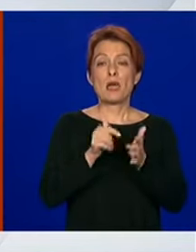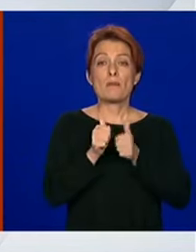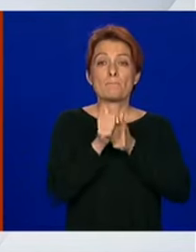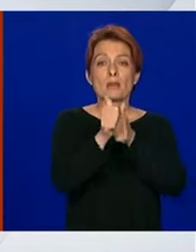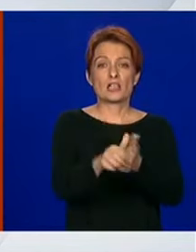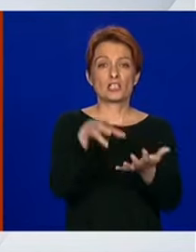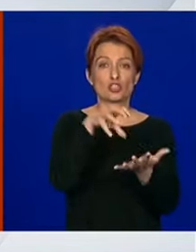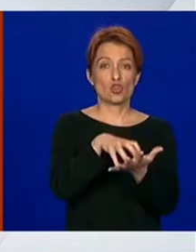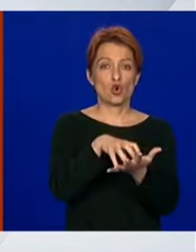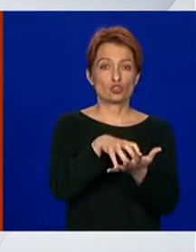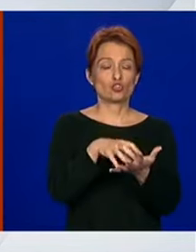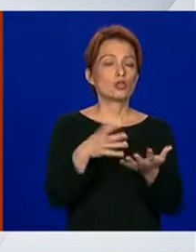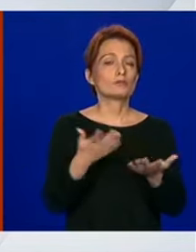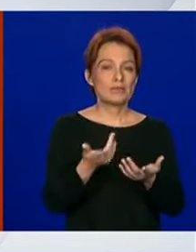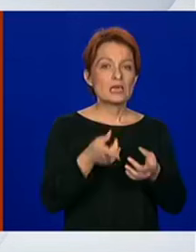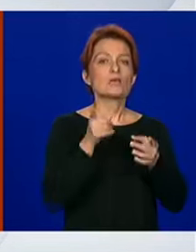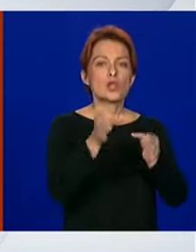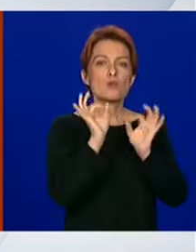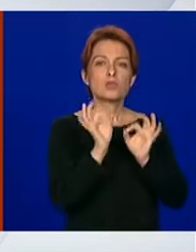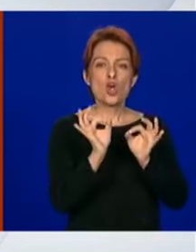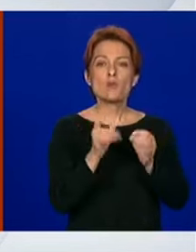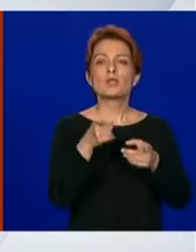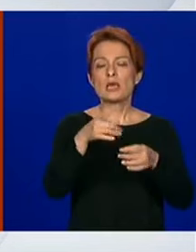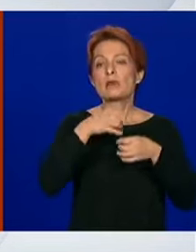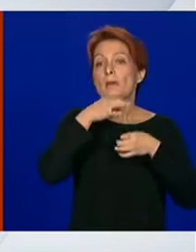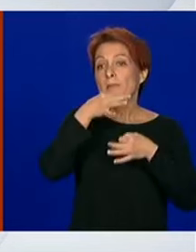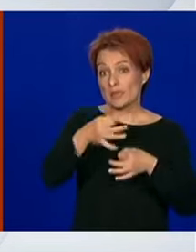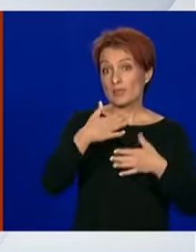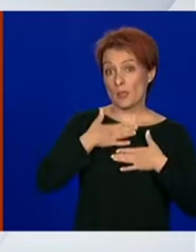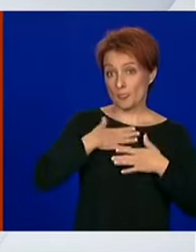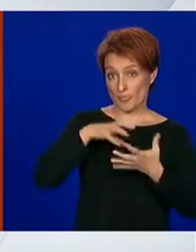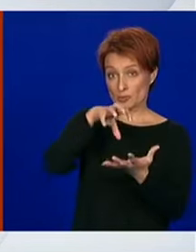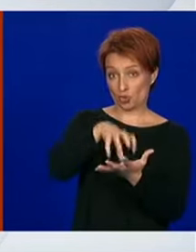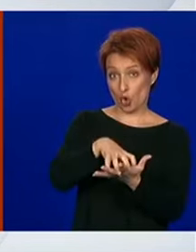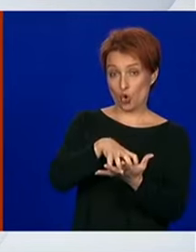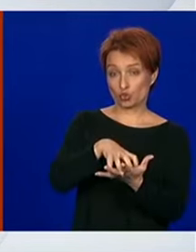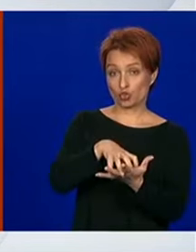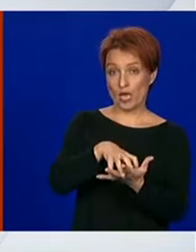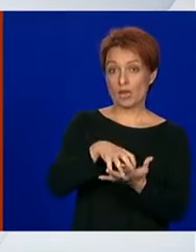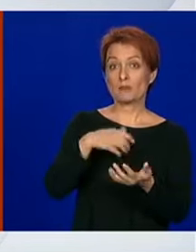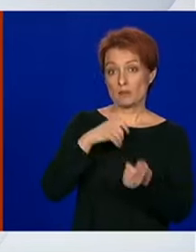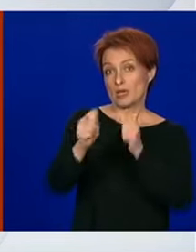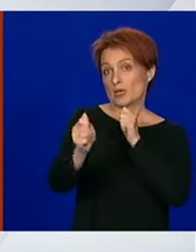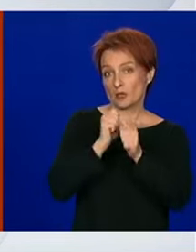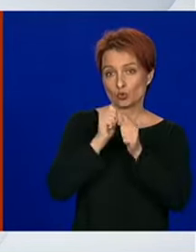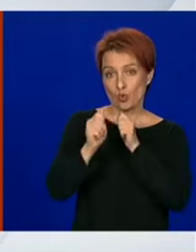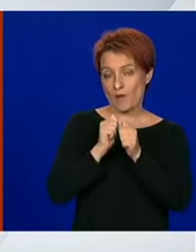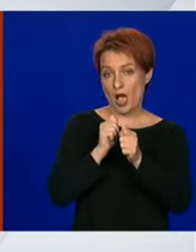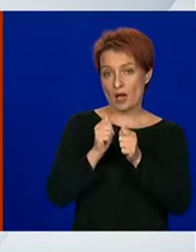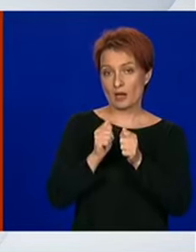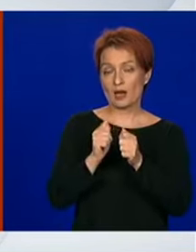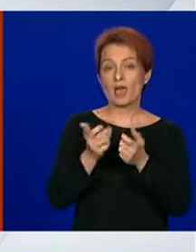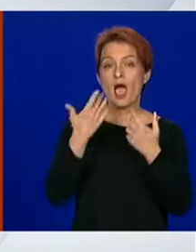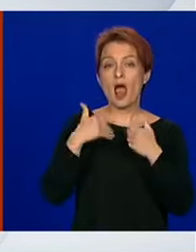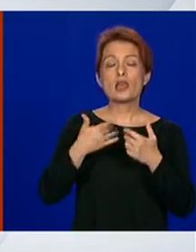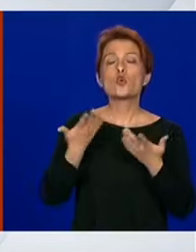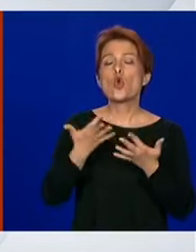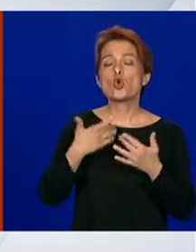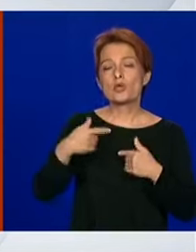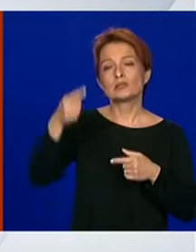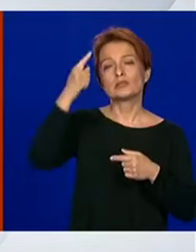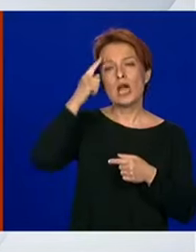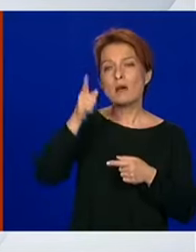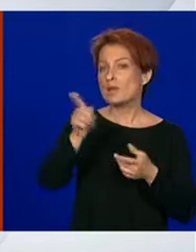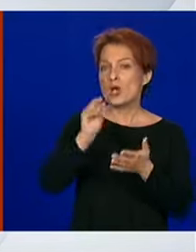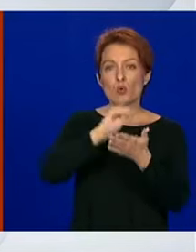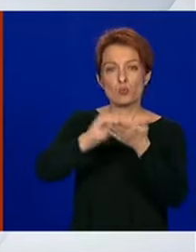dobro kad bi se oni sa tim pitanjima obratili nama i mi bi naravno onda to sa njima iskomunicirali. Koliko je meni poznato u tim uputama ne